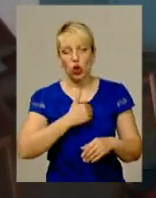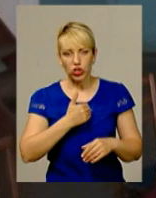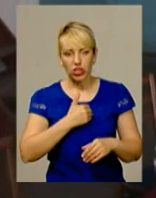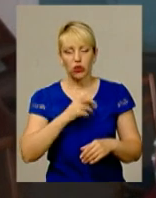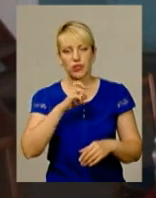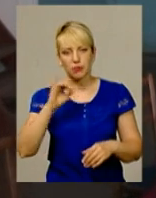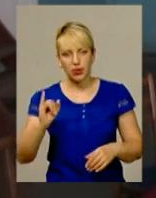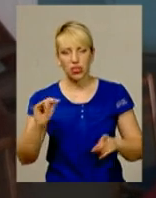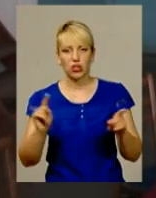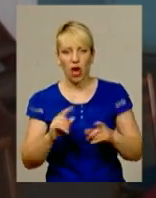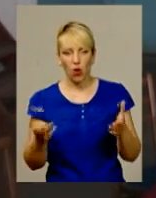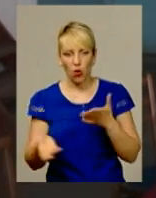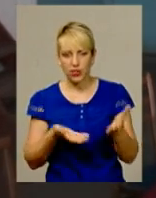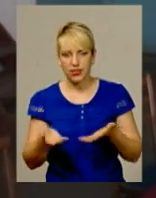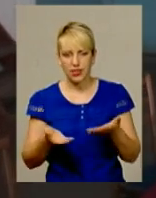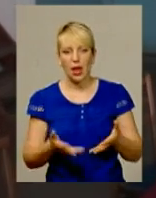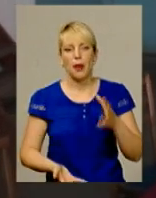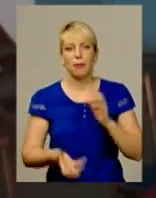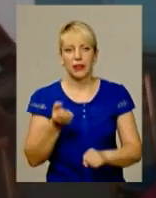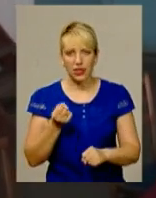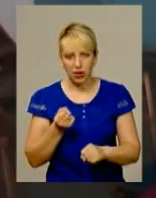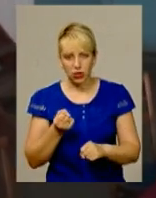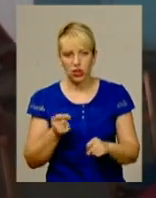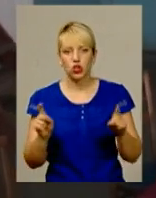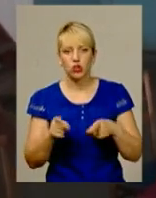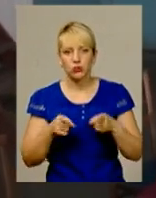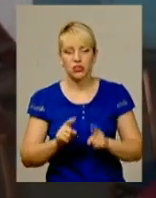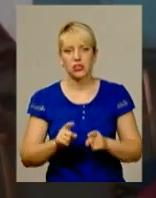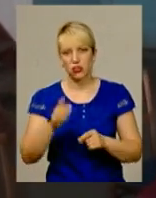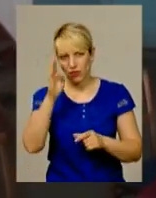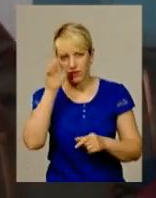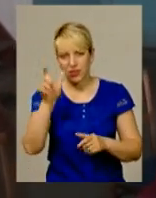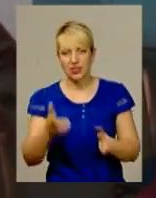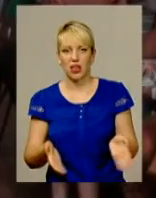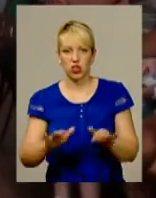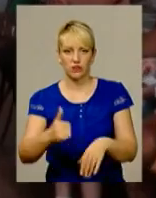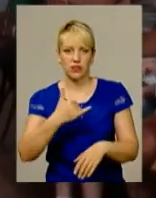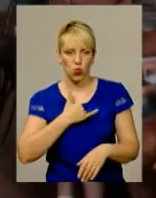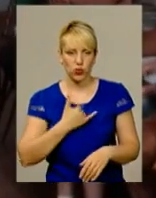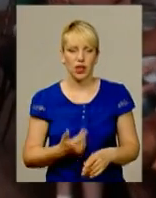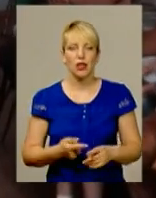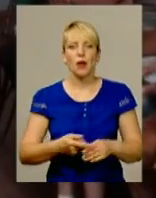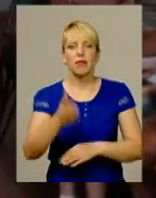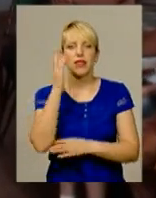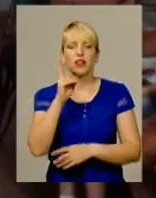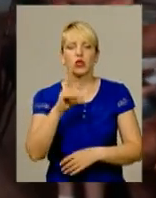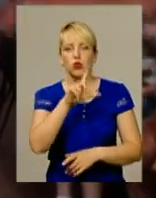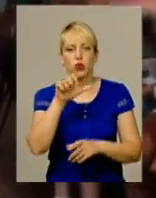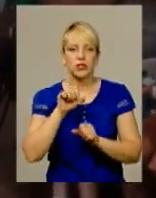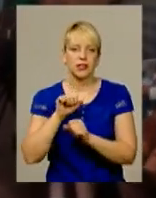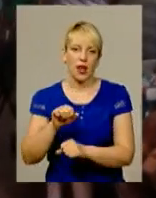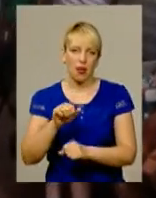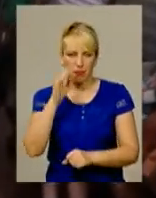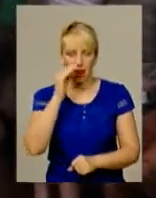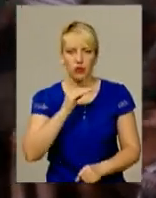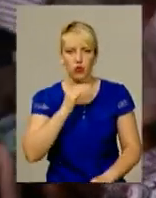Хотілося б якось підтримати, щоб дійсно він залишився в нас. Підняти руки, хто за нашого батюшку?